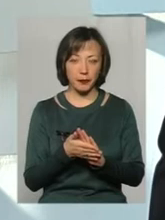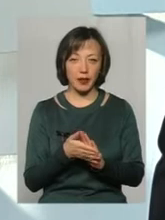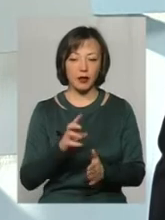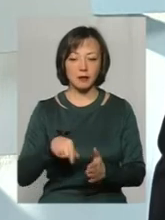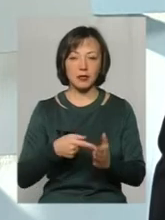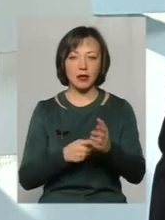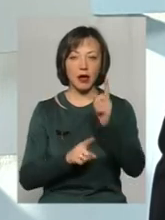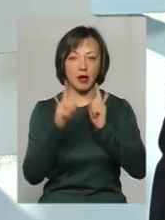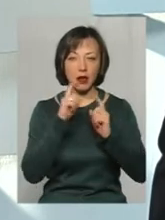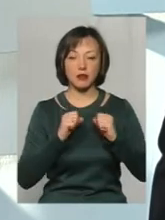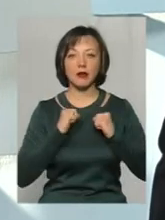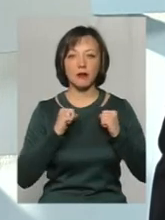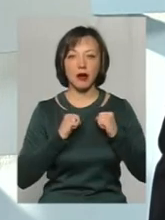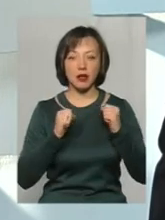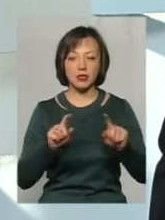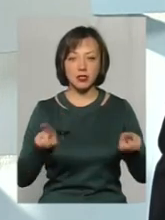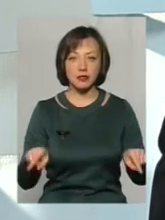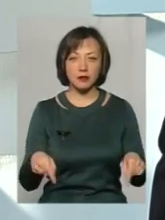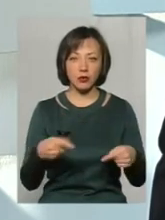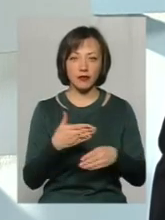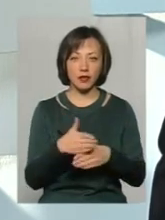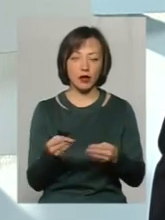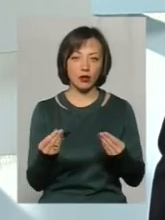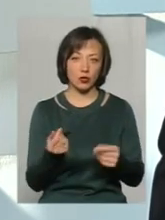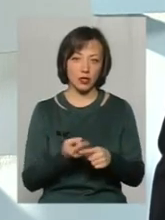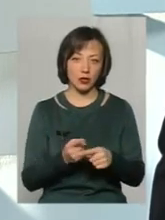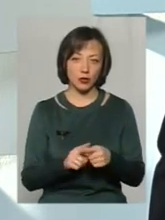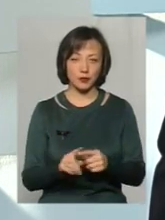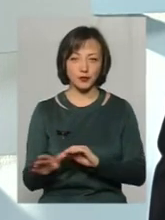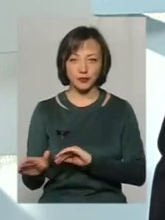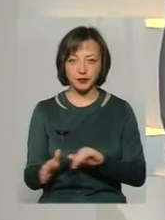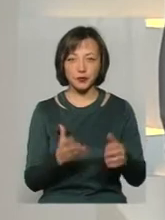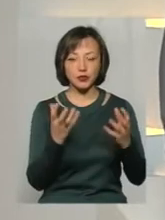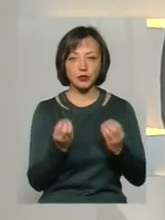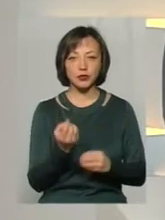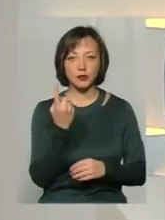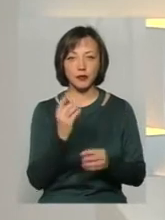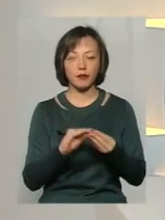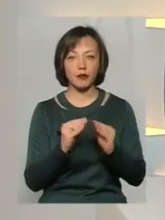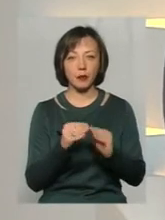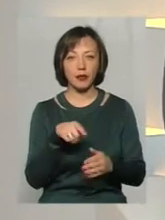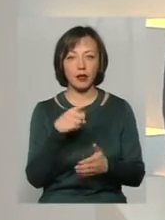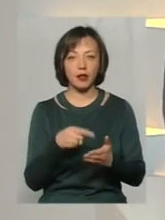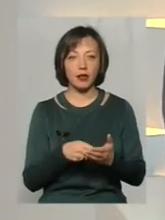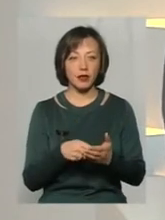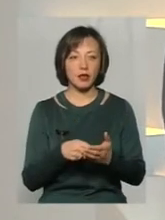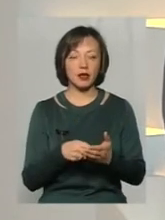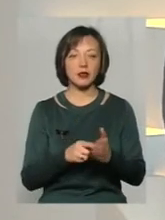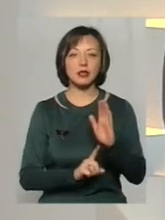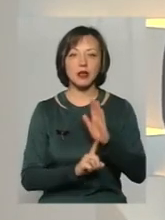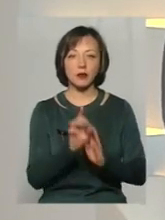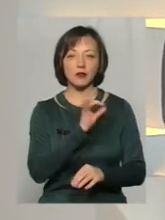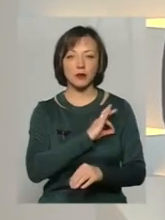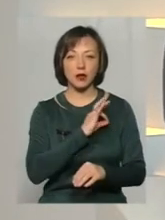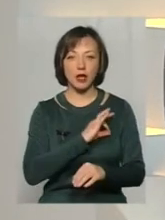міська рада намагається створювати і виділяти кошти для цього. Ще є одне проблема питання, це запуск в експлуатацію